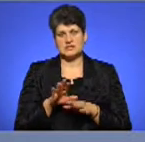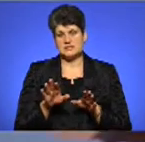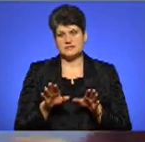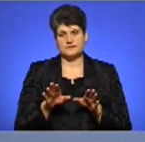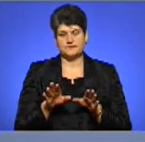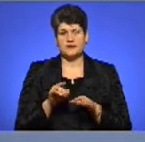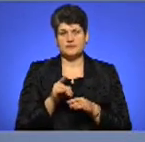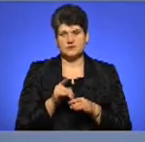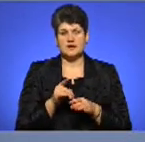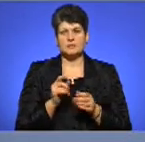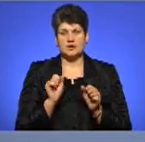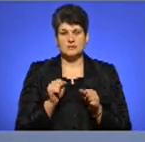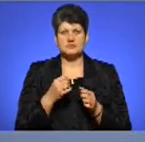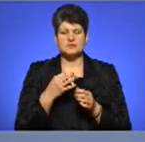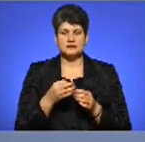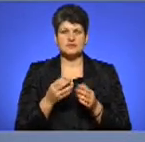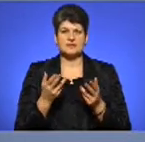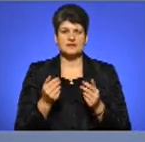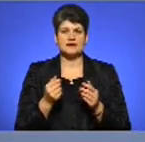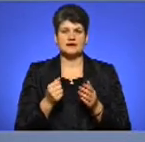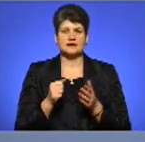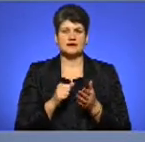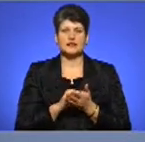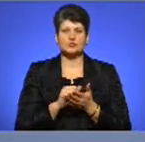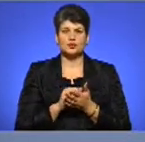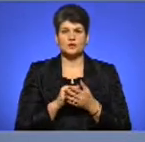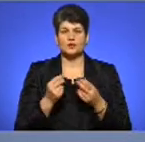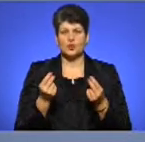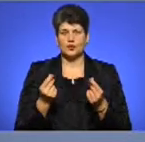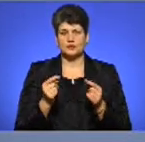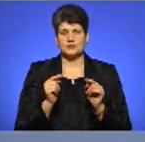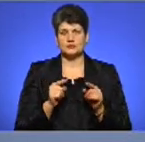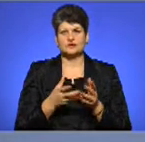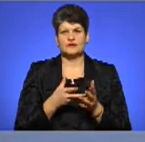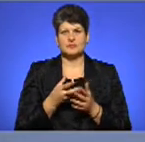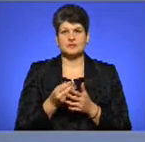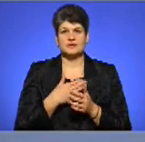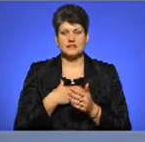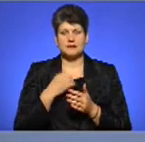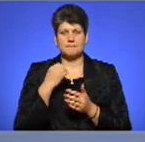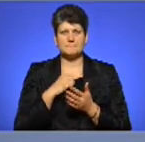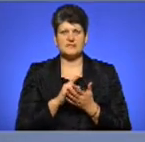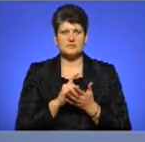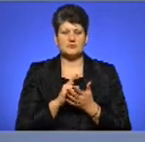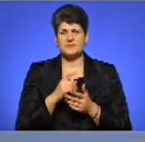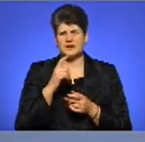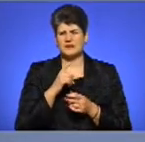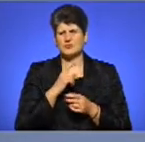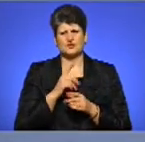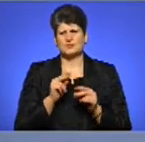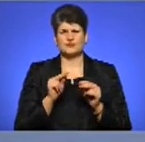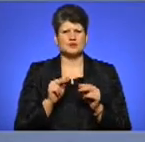Вона могла би так точно сказати, напевно, давайте додрукуємо грошей для того, щоб виплатити нашим пенсіонерам. Я не розумію, чесно,